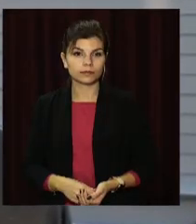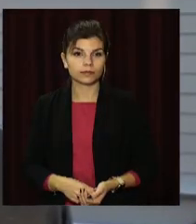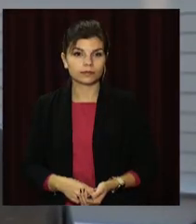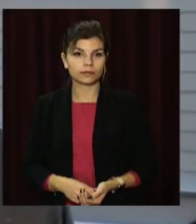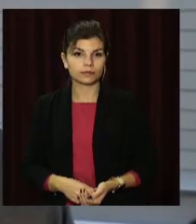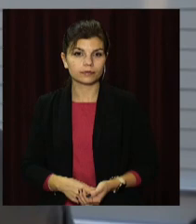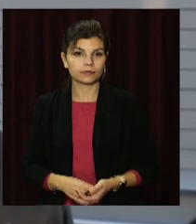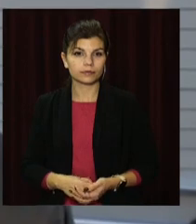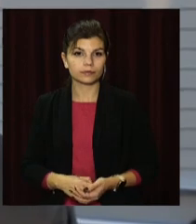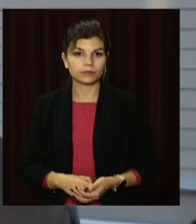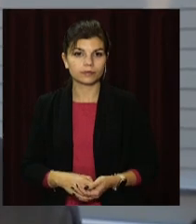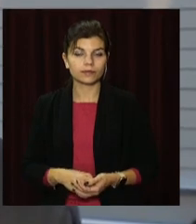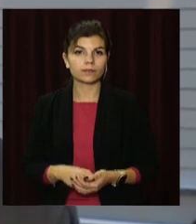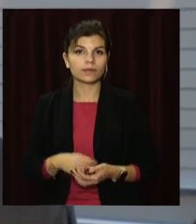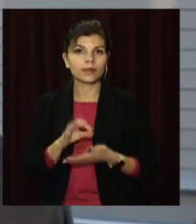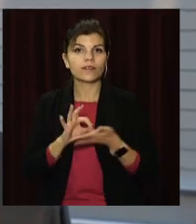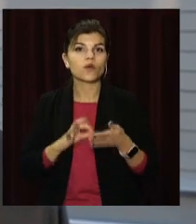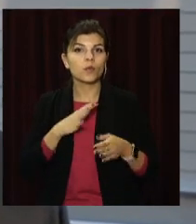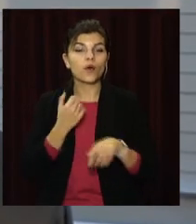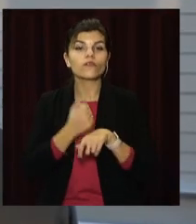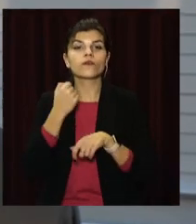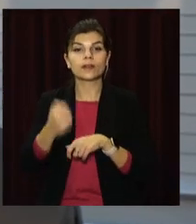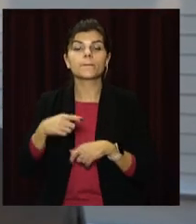ліквідації пожежі було виявлено тіла двох людей.